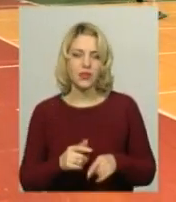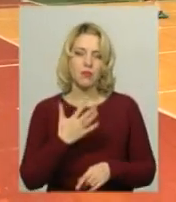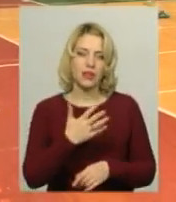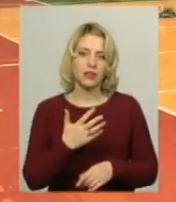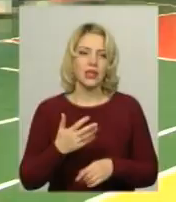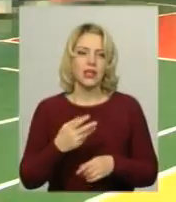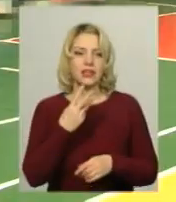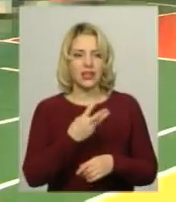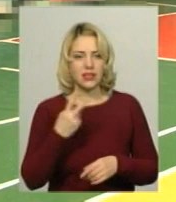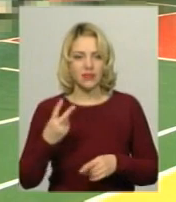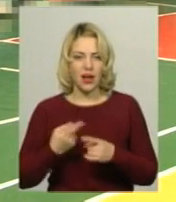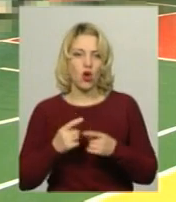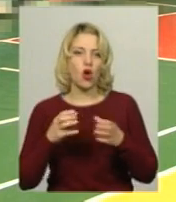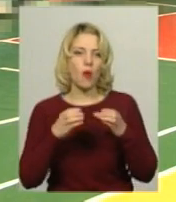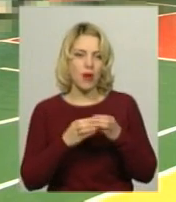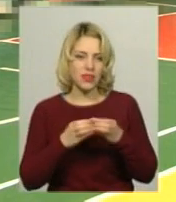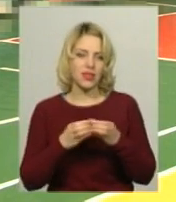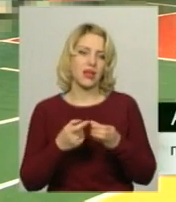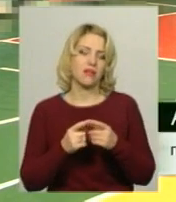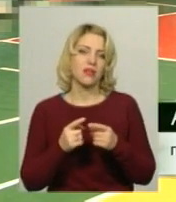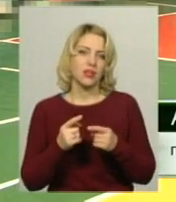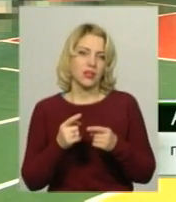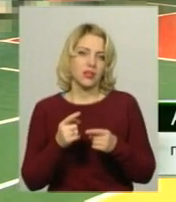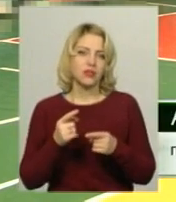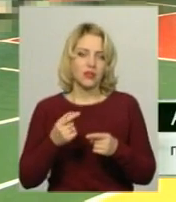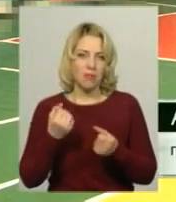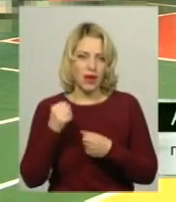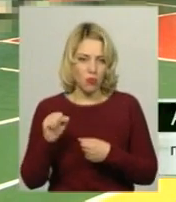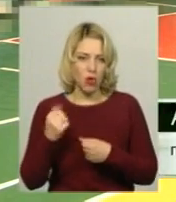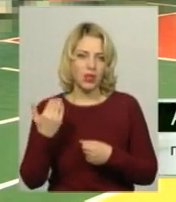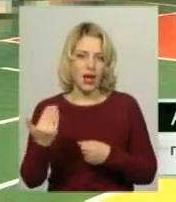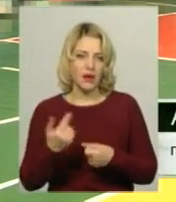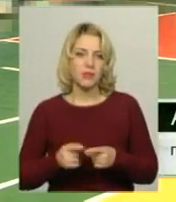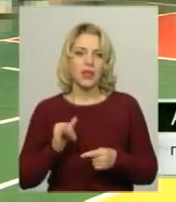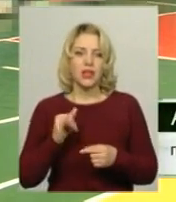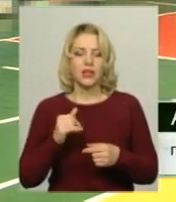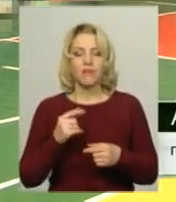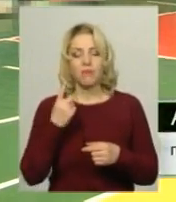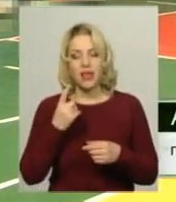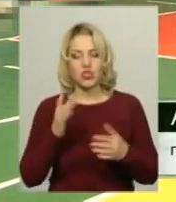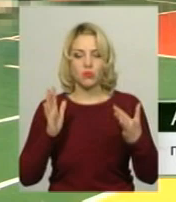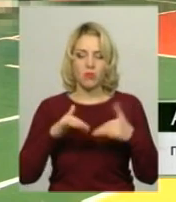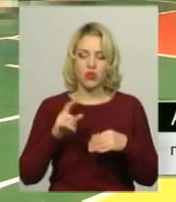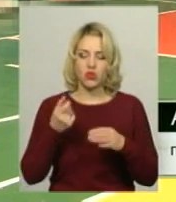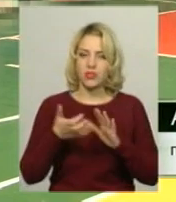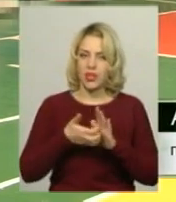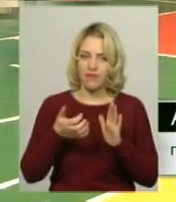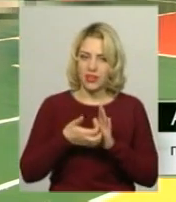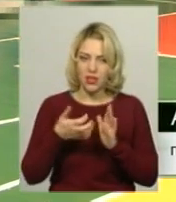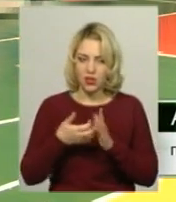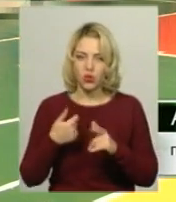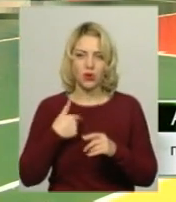з Луцька перемогла. Так, насправді, ми очікували, ми настроївалися на такі матчі важкі. Ну, в першому матчі щось не склалось, трошки не хватило нам.